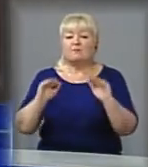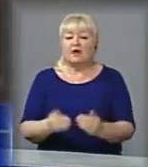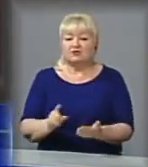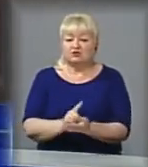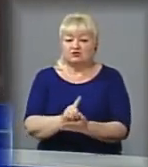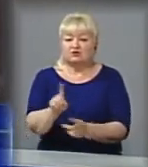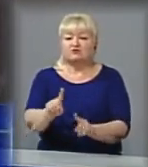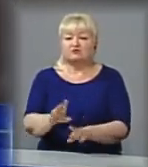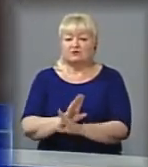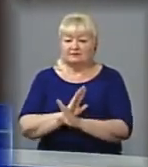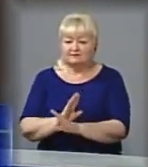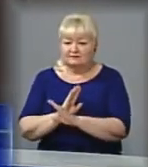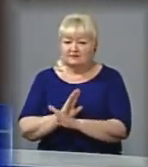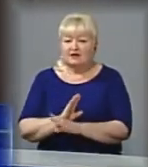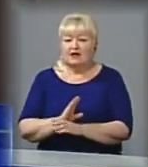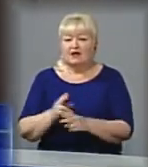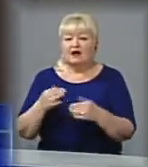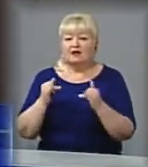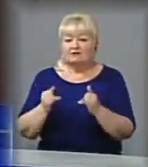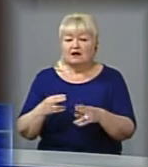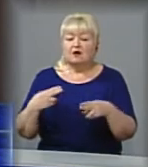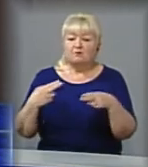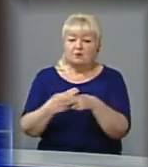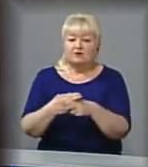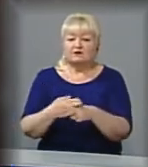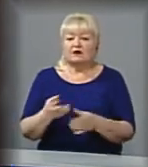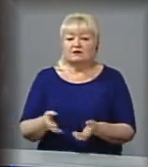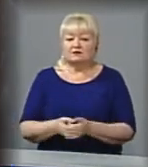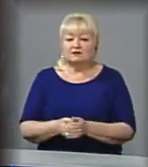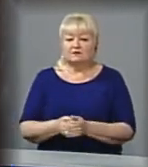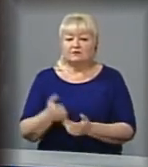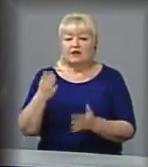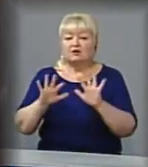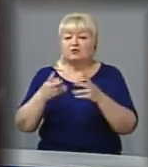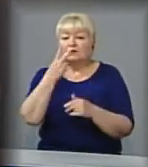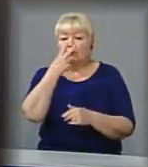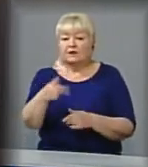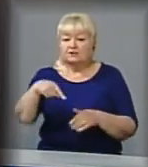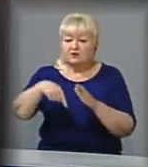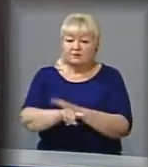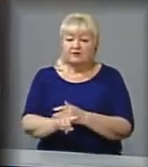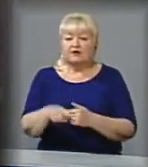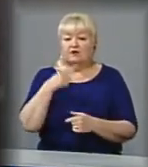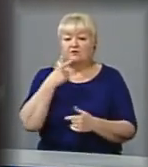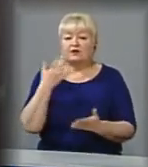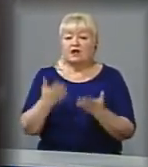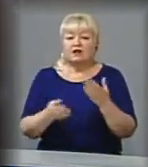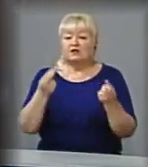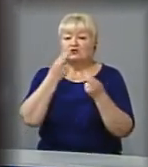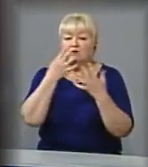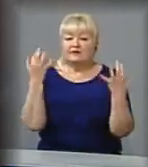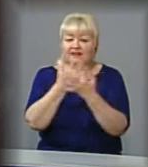їх знищилися. Або з метою для профілактики, якщо можу, опитуємо, чи бачили у підвалах щурів, чи не бачили. Кажуть, якщо не видно, але